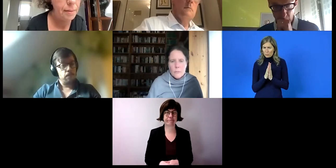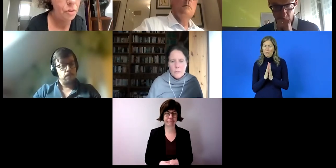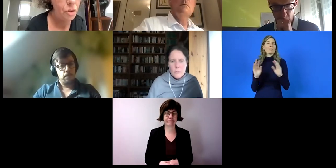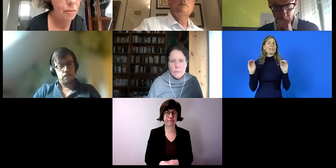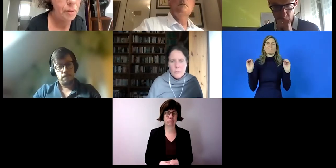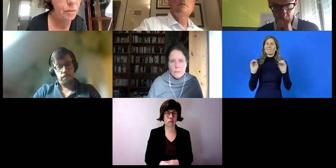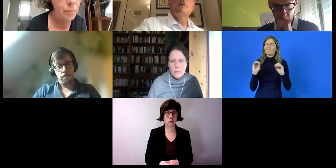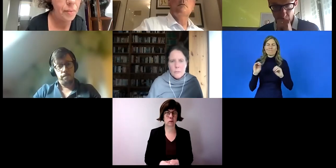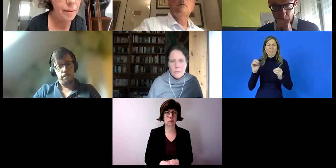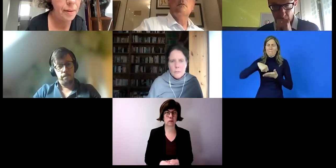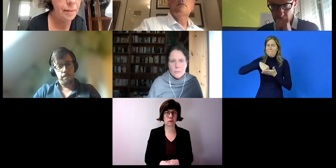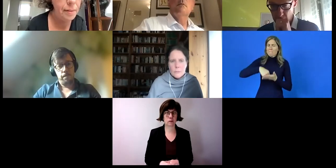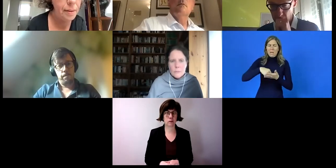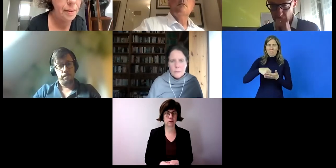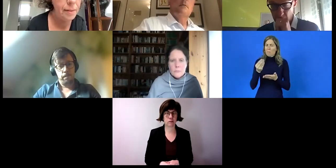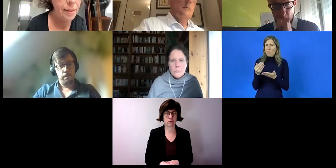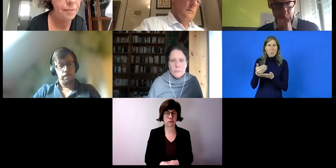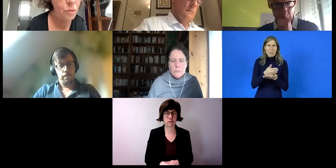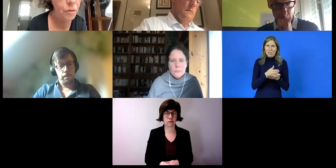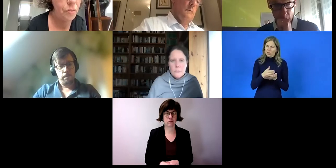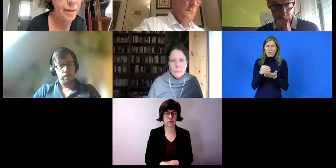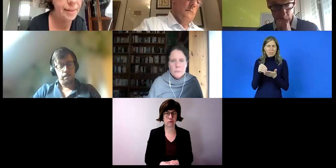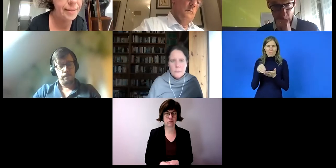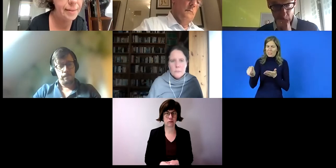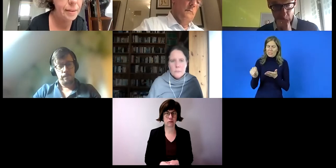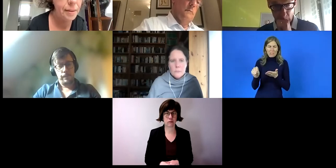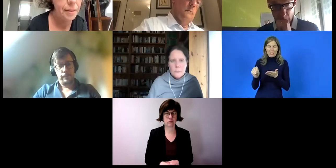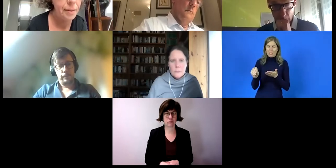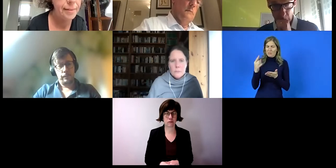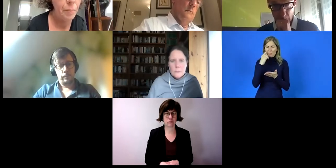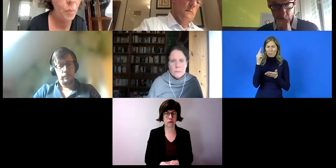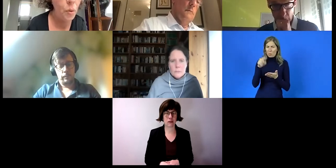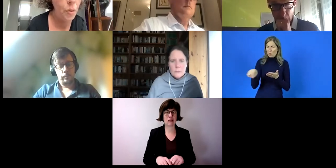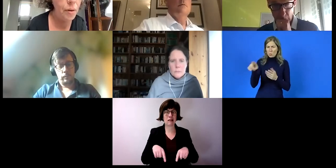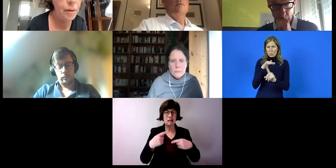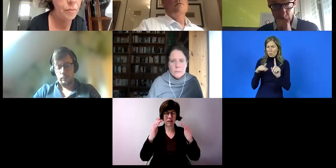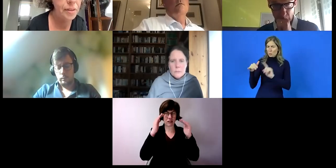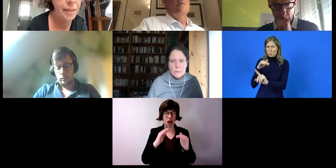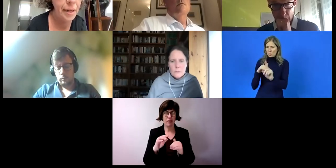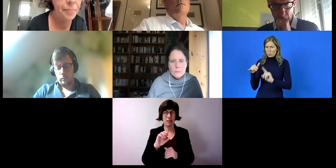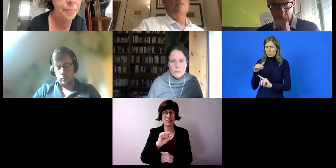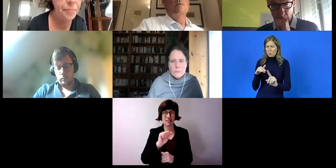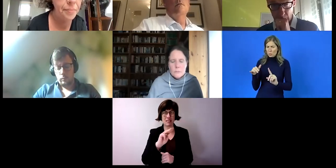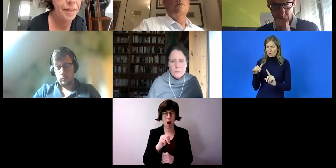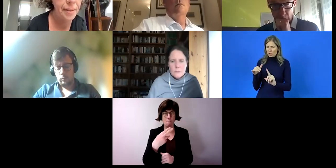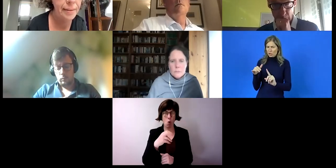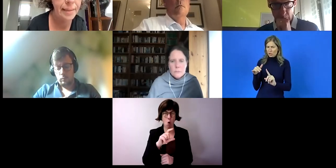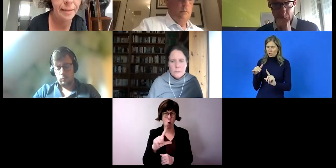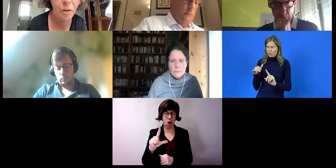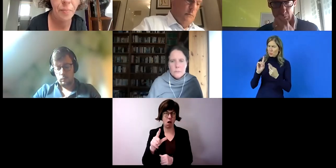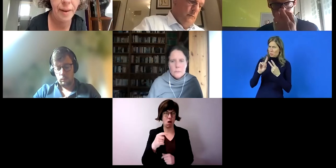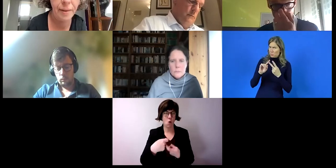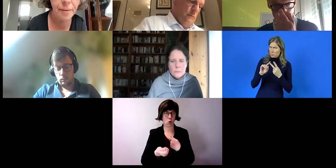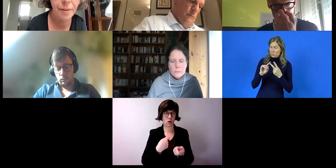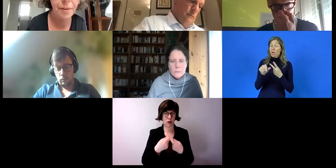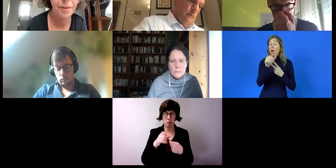Dann schaue ich noch mal. Dann wurde noch mal das Samhall-Unternehmen genannt. Kann